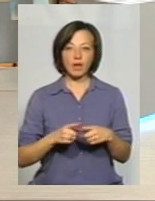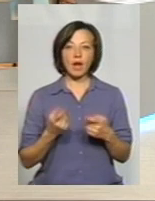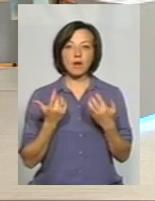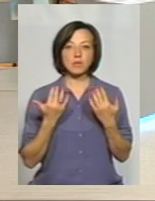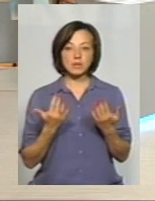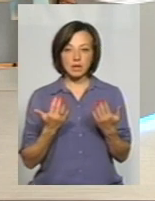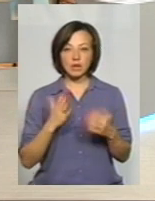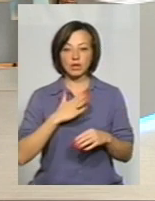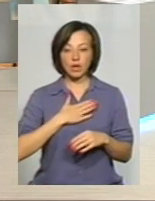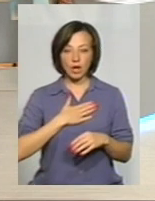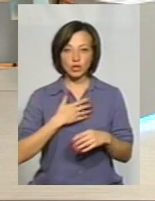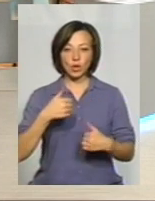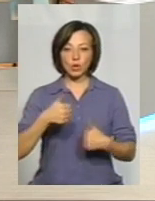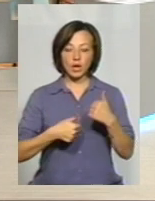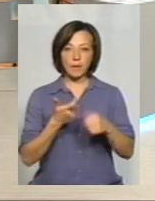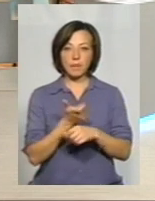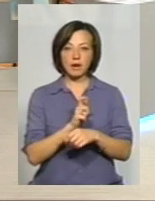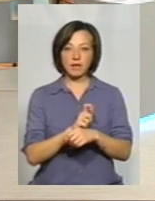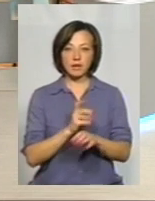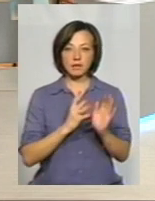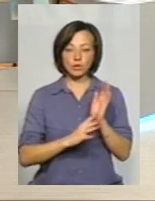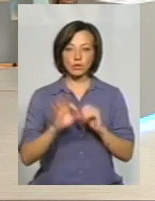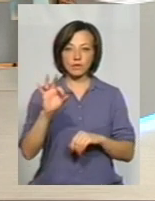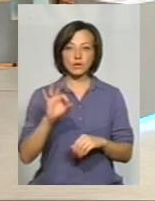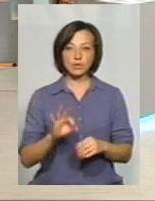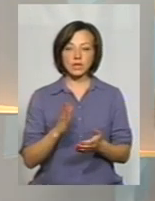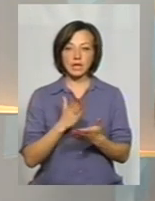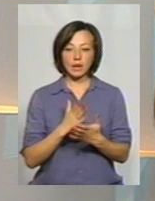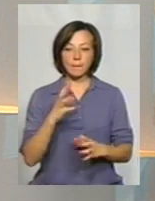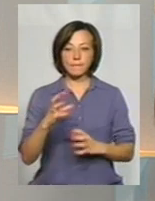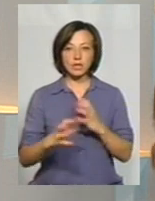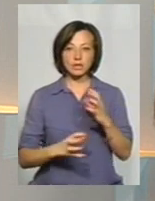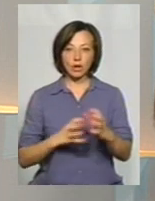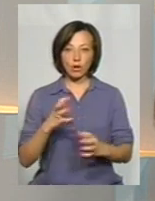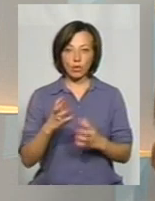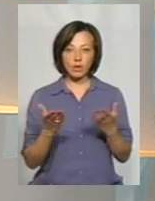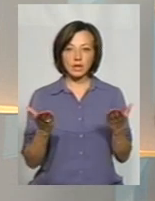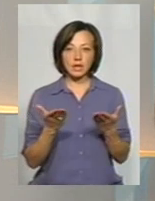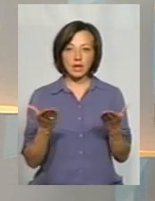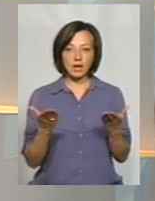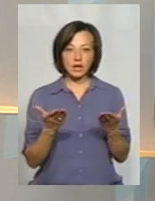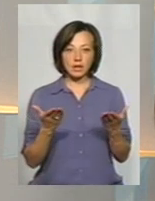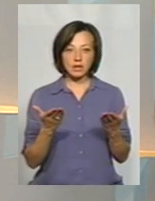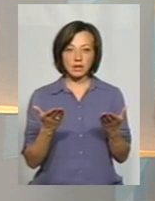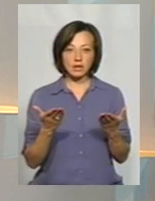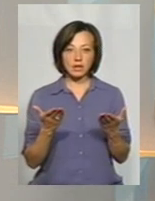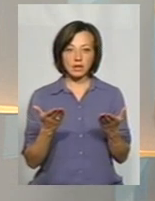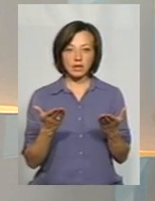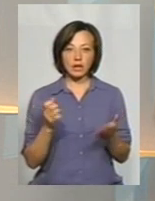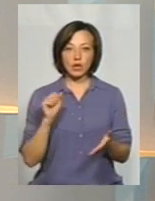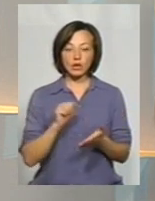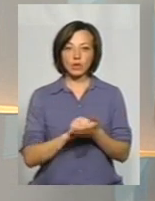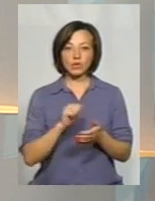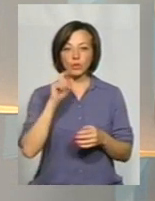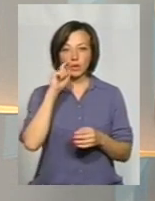наші торги переважно 90% є міжнародні, які друкуються на українську і англійською мовою,